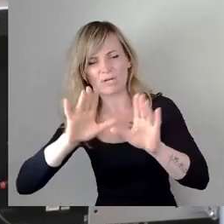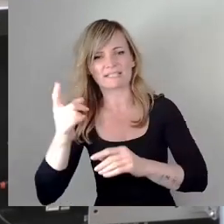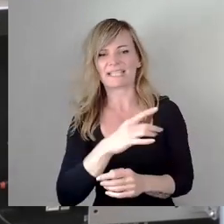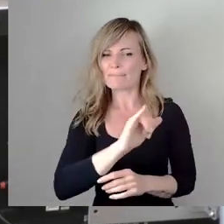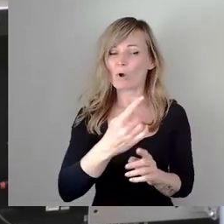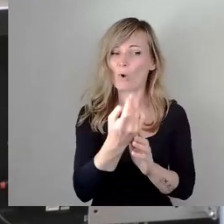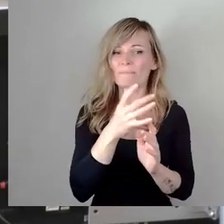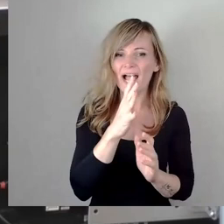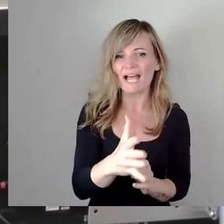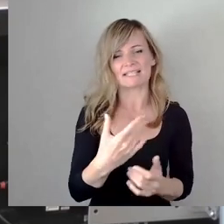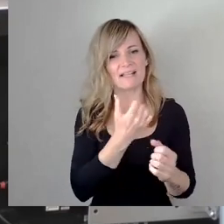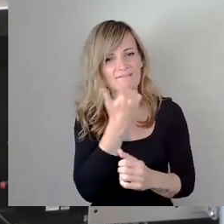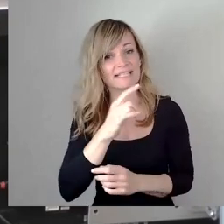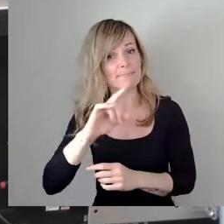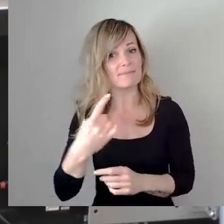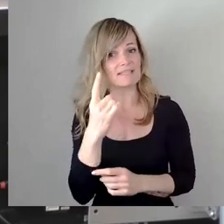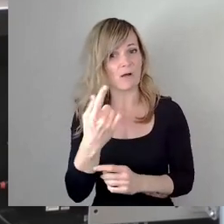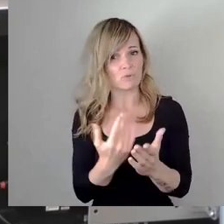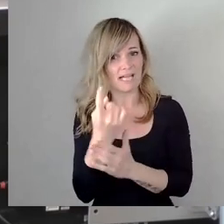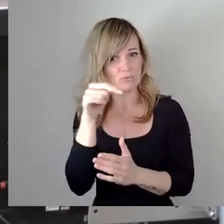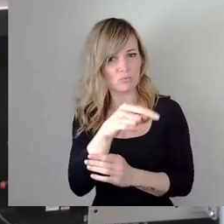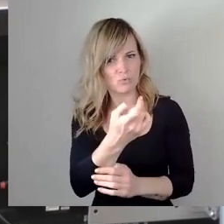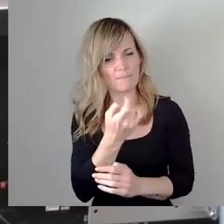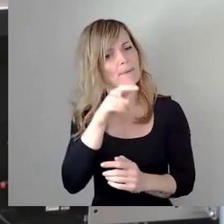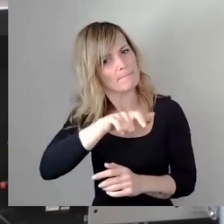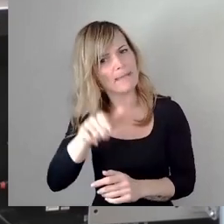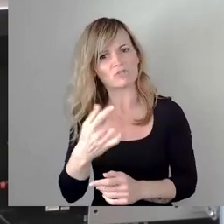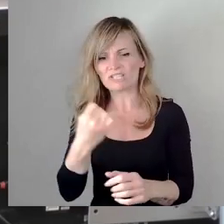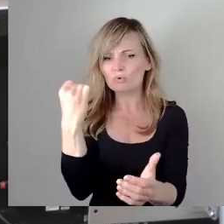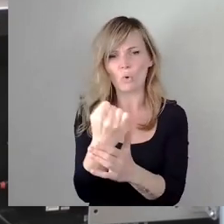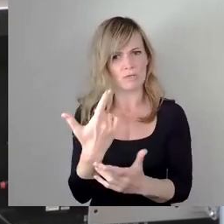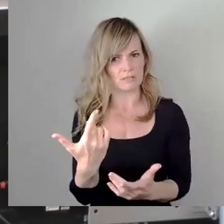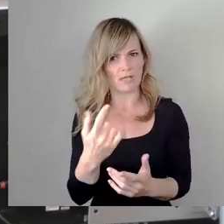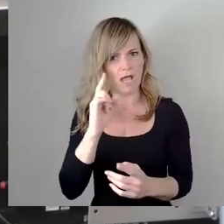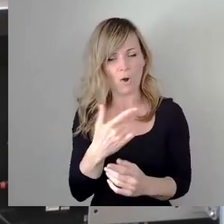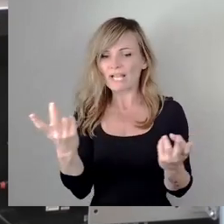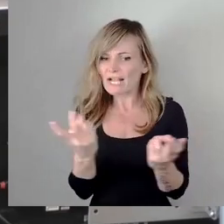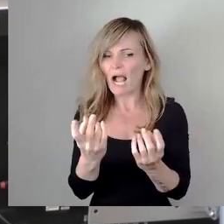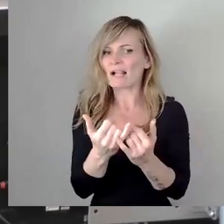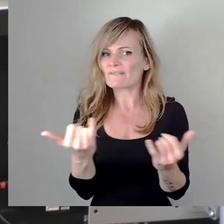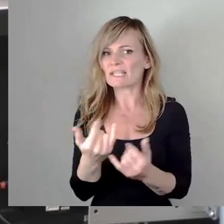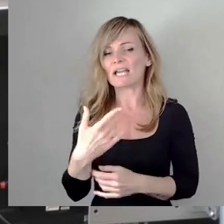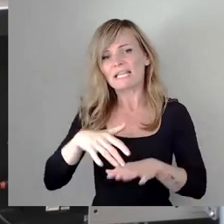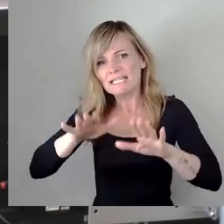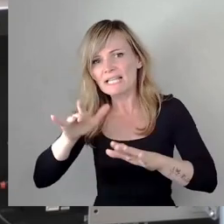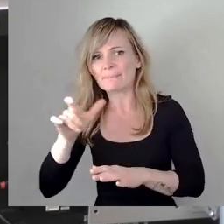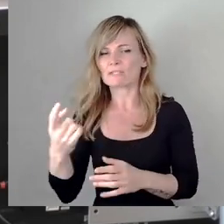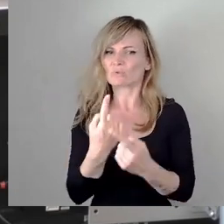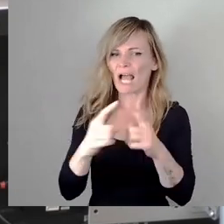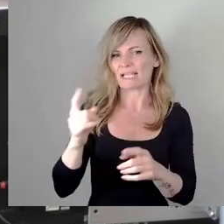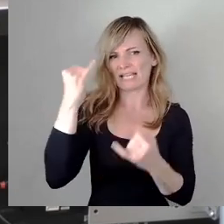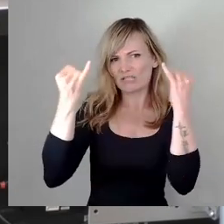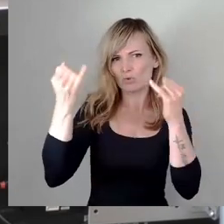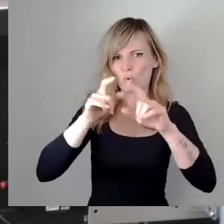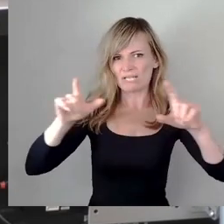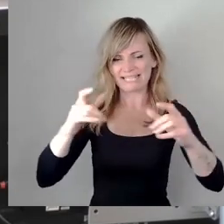werden und immer wieder auch dazu führen werden, dass Menschen getötet werden. Und zwar egal, ob von Islamisten oder aus anderen Ideologien. Und ich